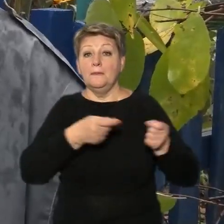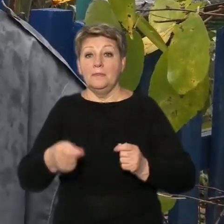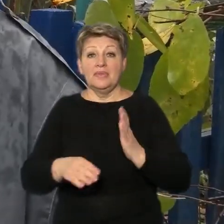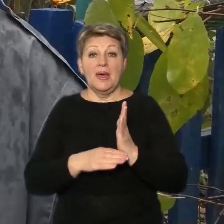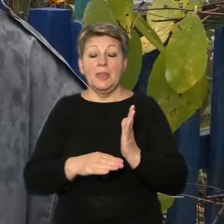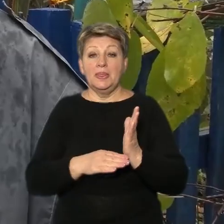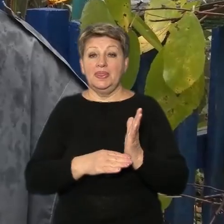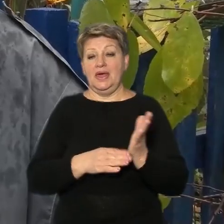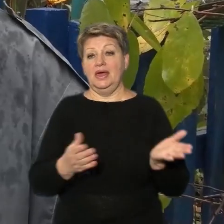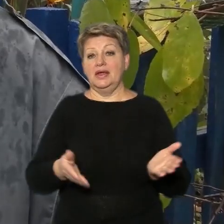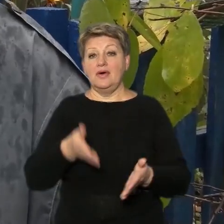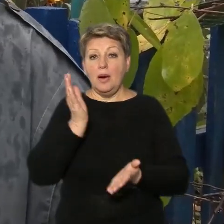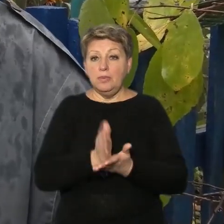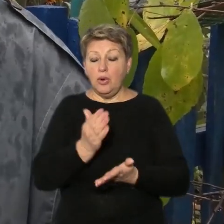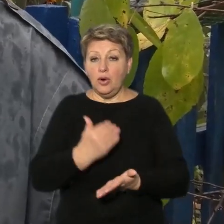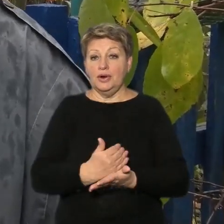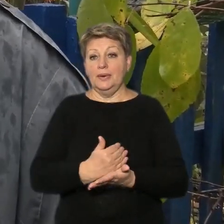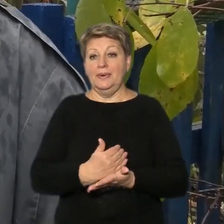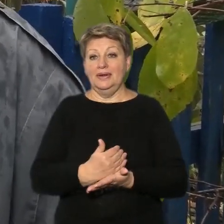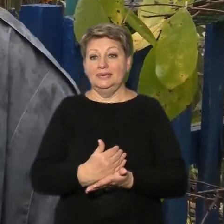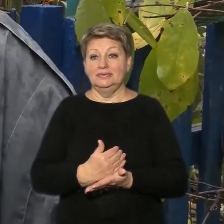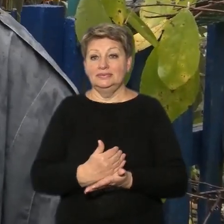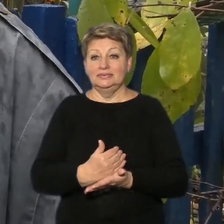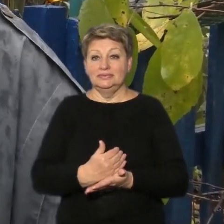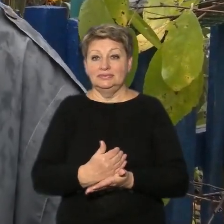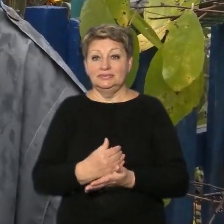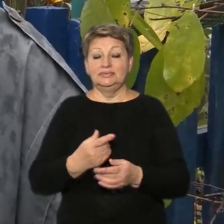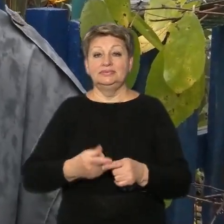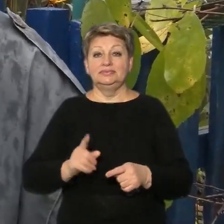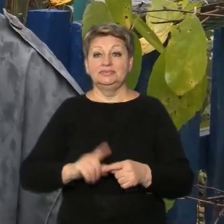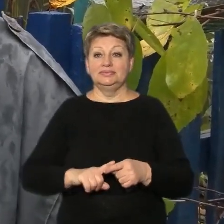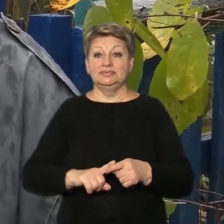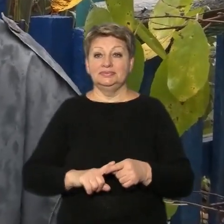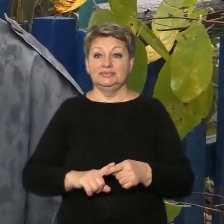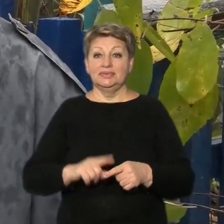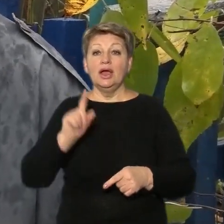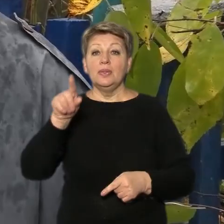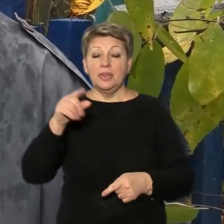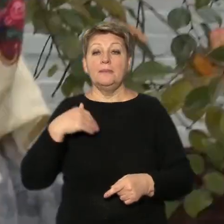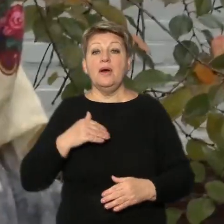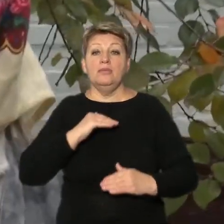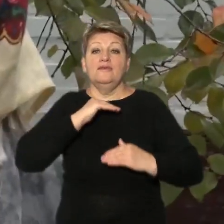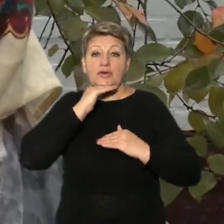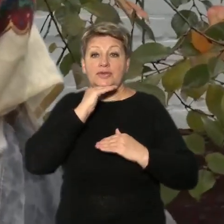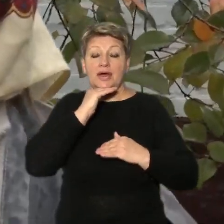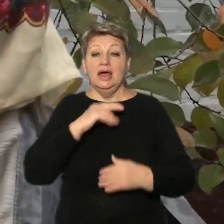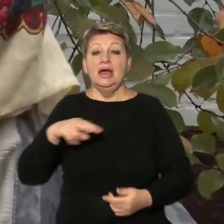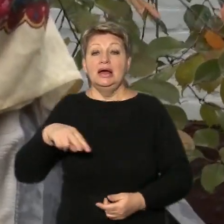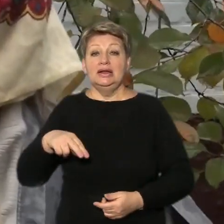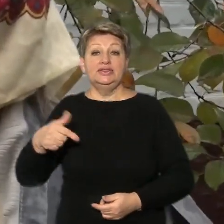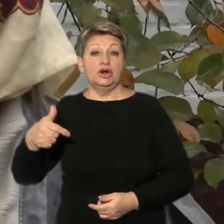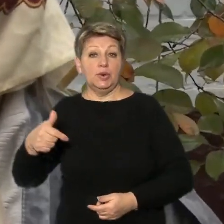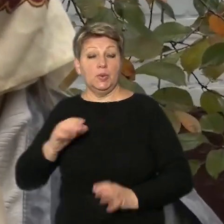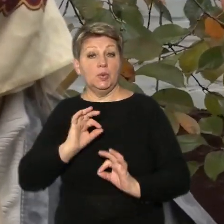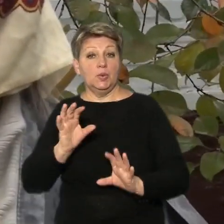всі там порубали все, і ото випадили. Дерево, і ось вистачає на газу. Лідія Григорівна